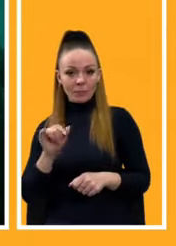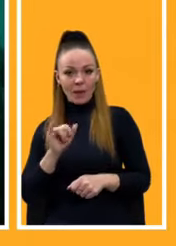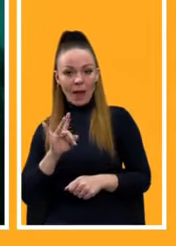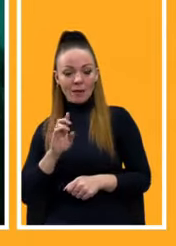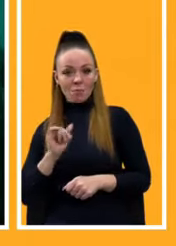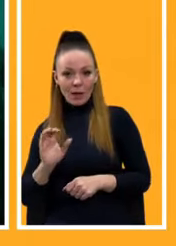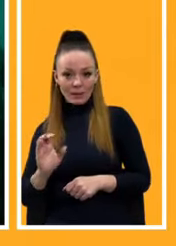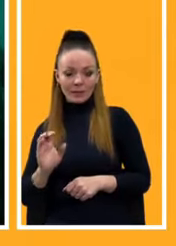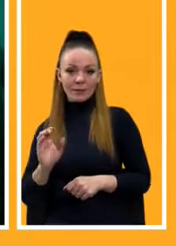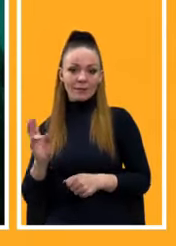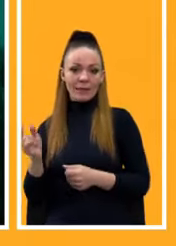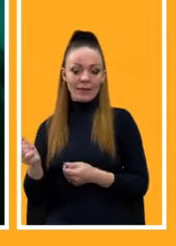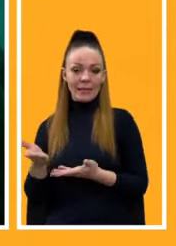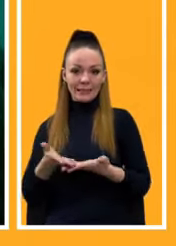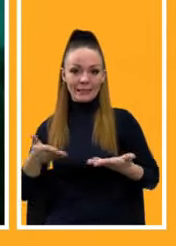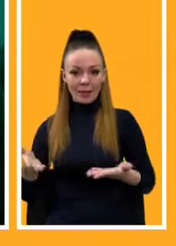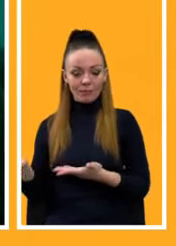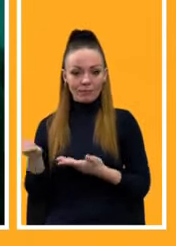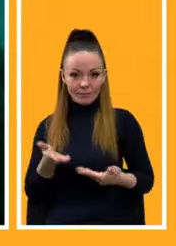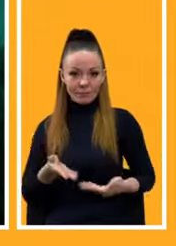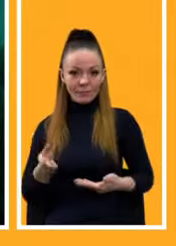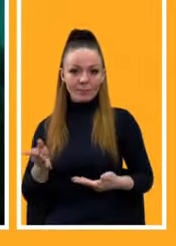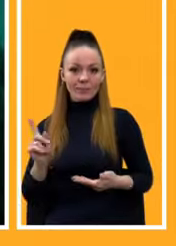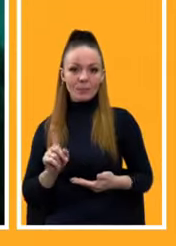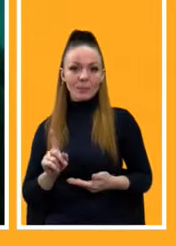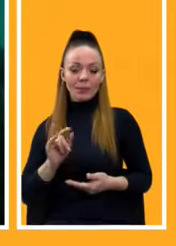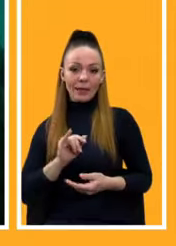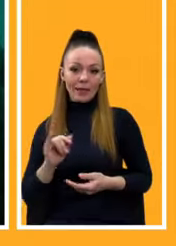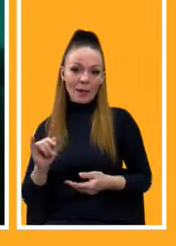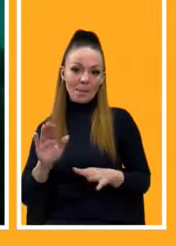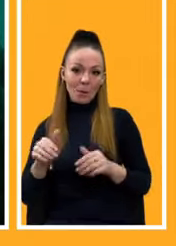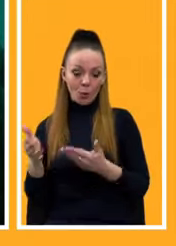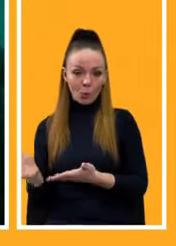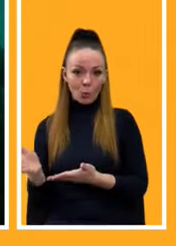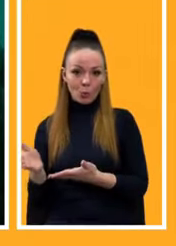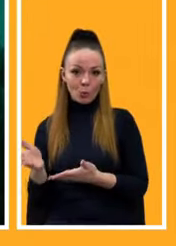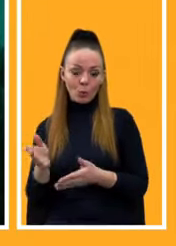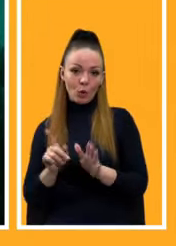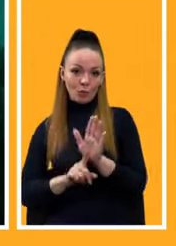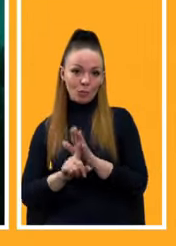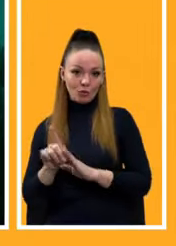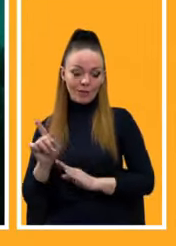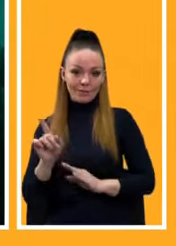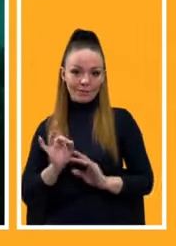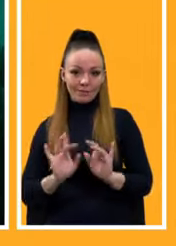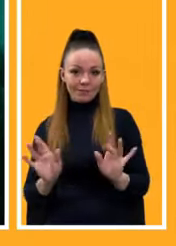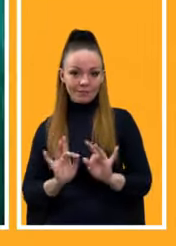якщо можна, на сцену. І, ну, пропоную тоді розпочати, да, процедуру.